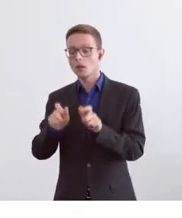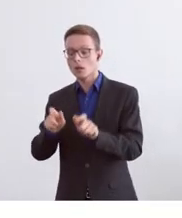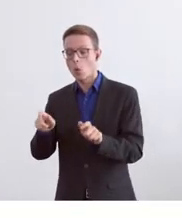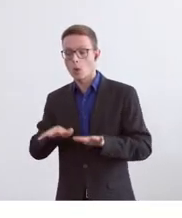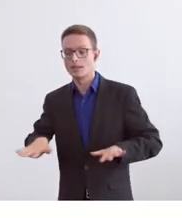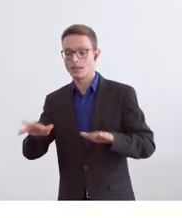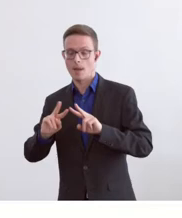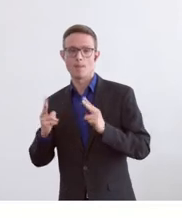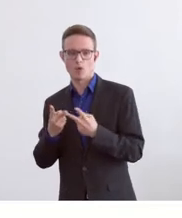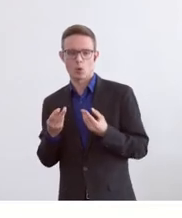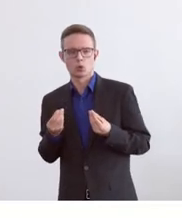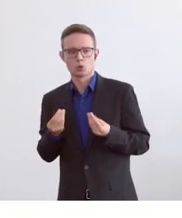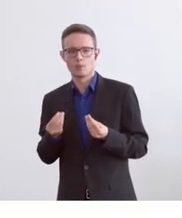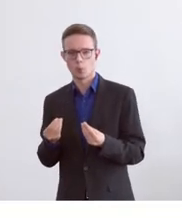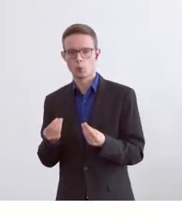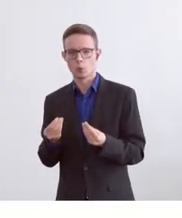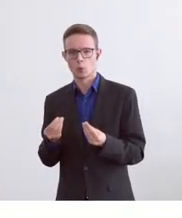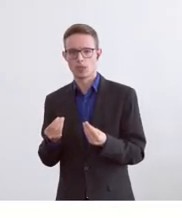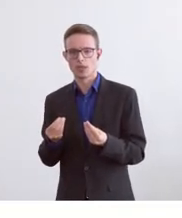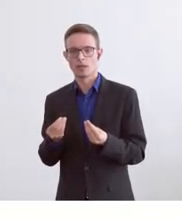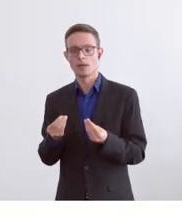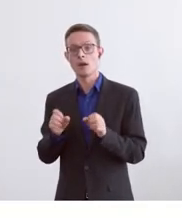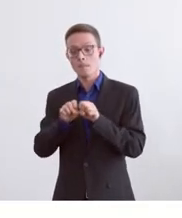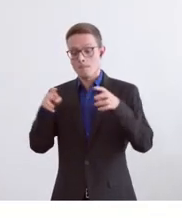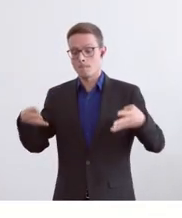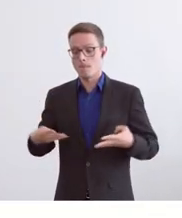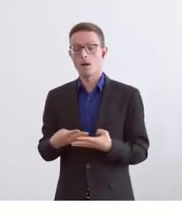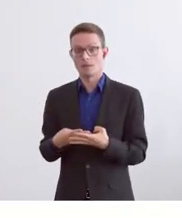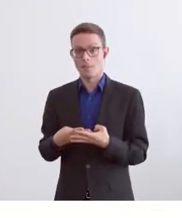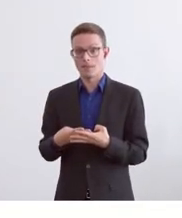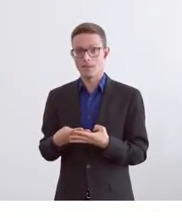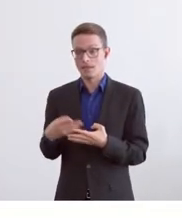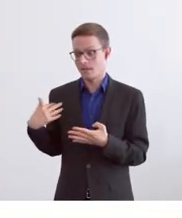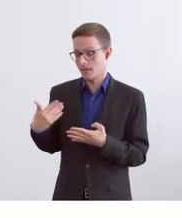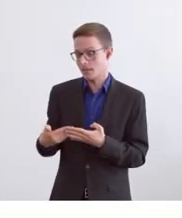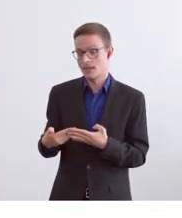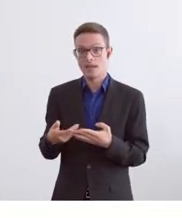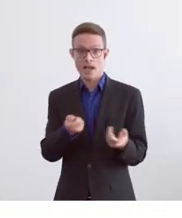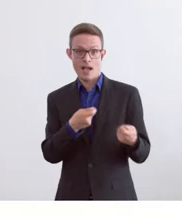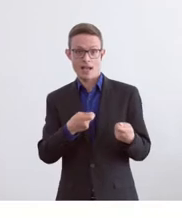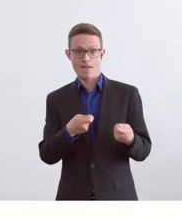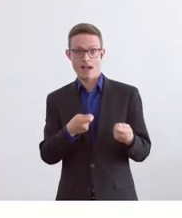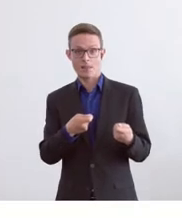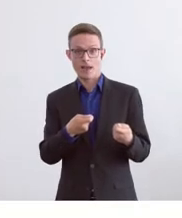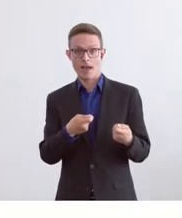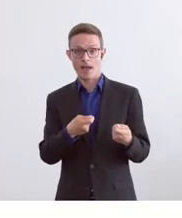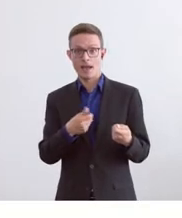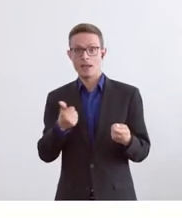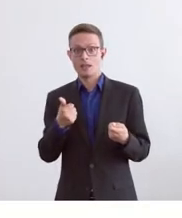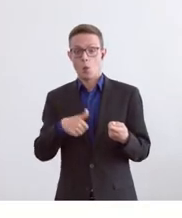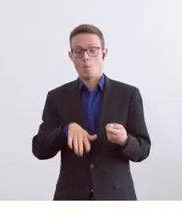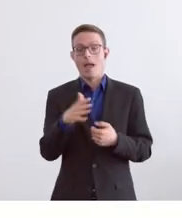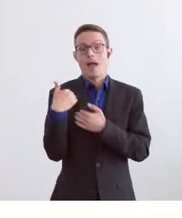haben, dass man im Nachgang zur Pandemie das Zürcher Gewerbe nicht mit so einer Vorlage in dieser Art und Weise